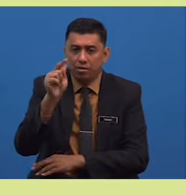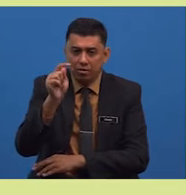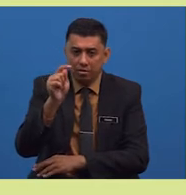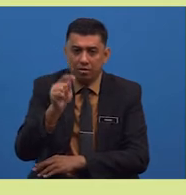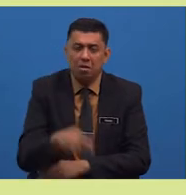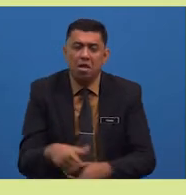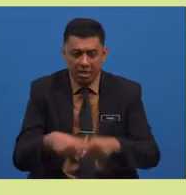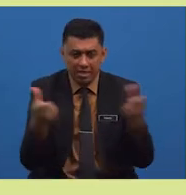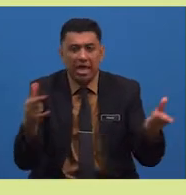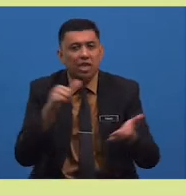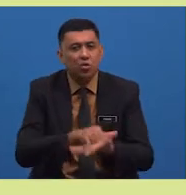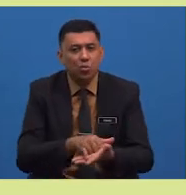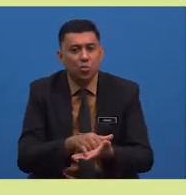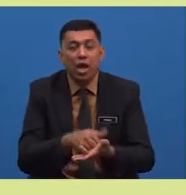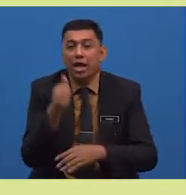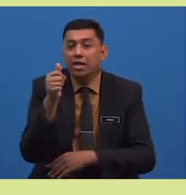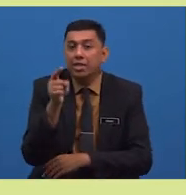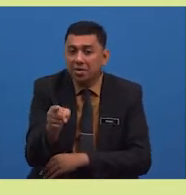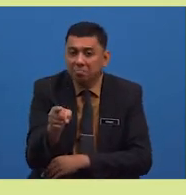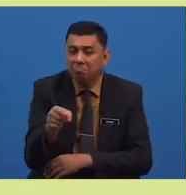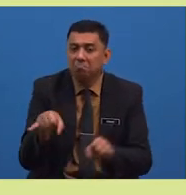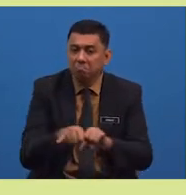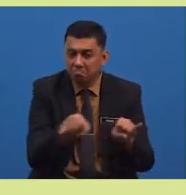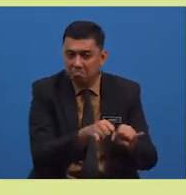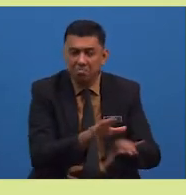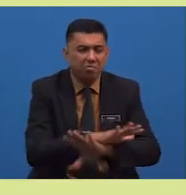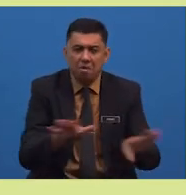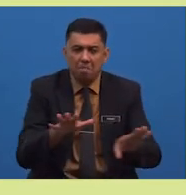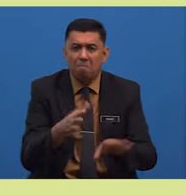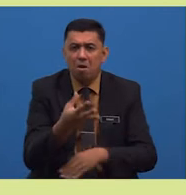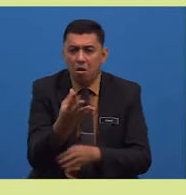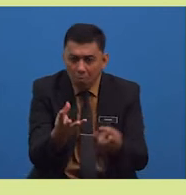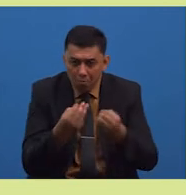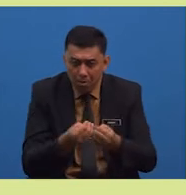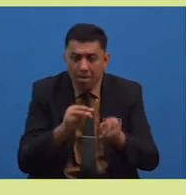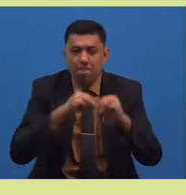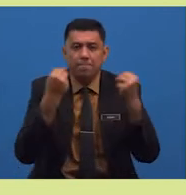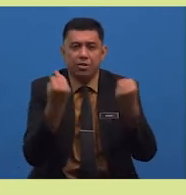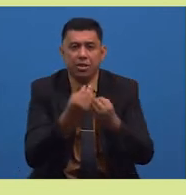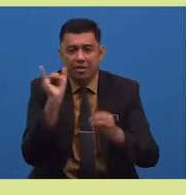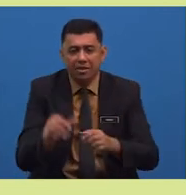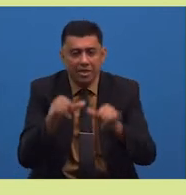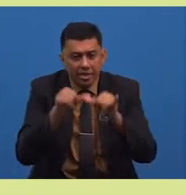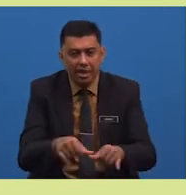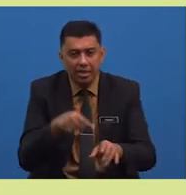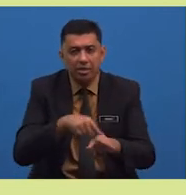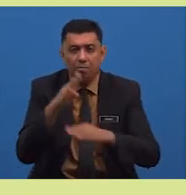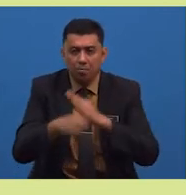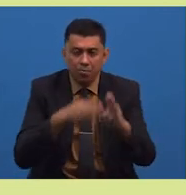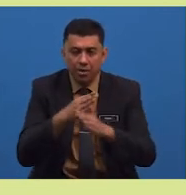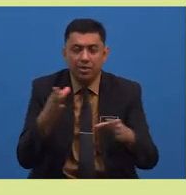Selain itu, dia juga tidak mahu masyarakat yang tinggal di bumi